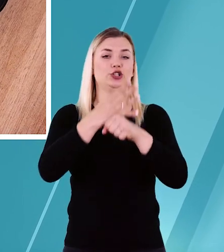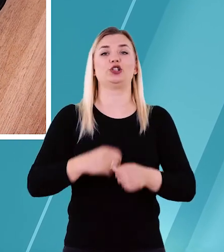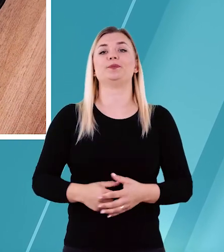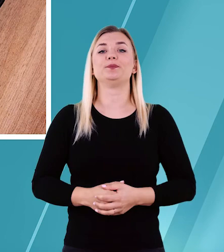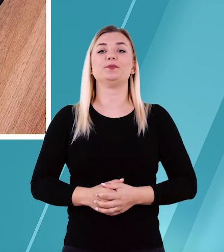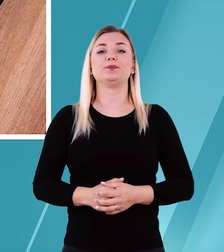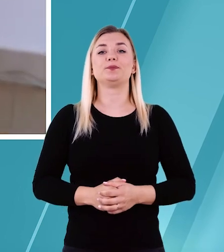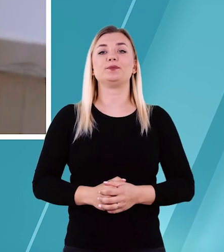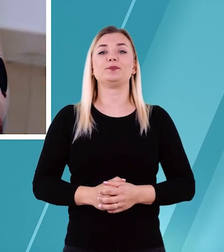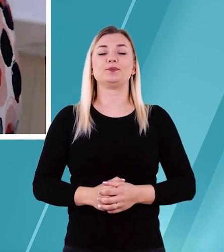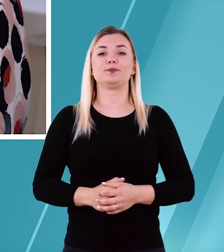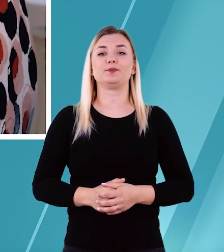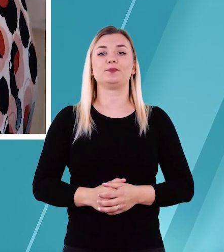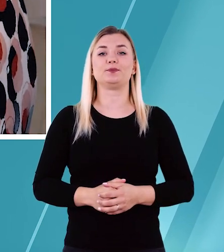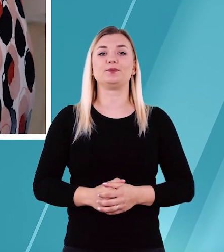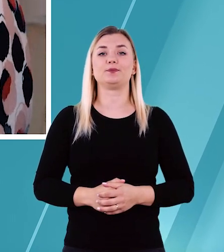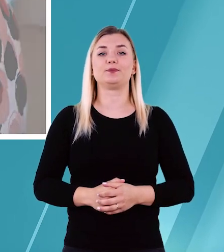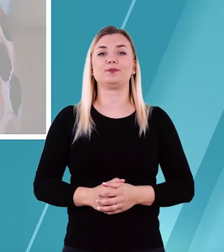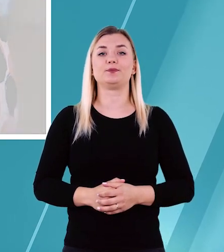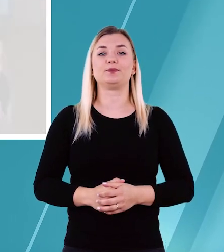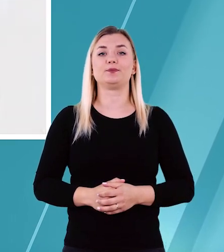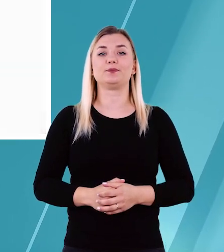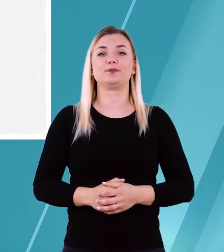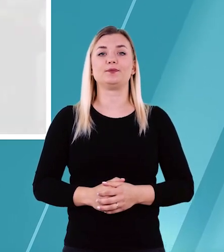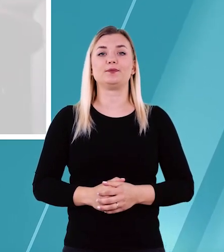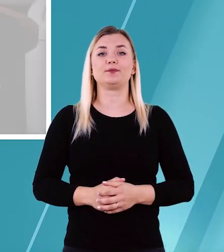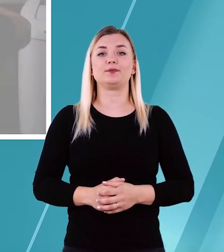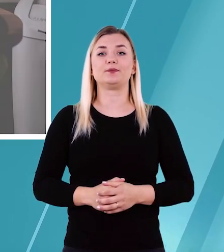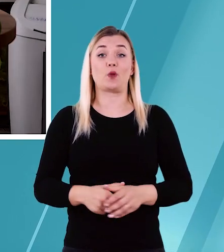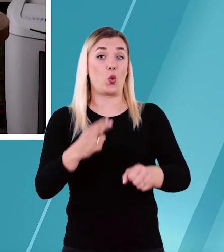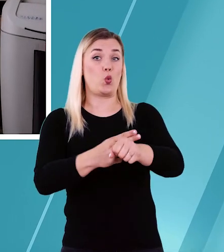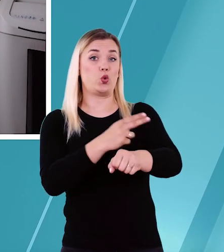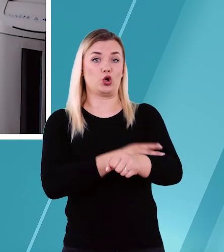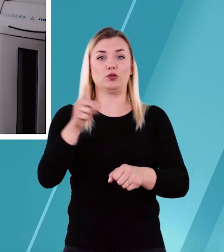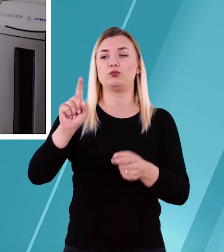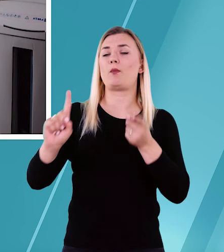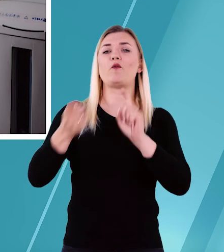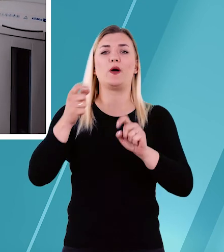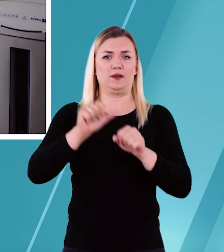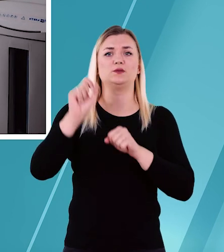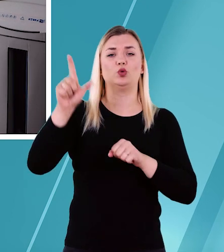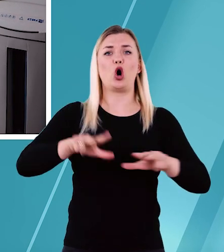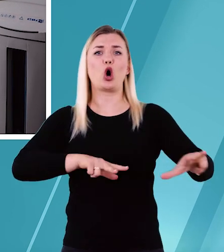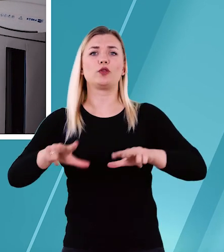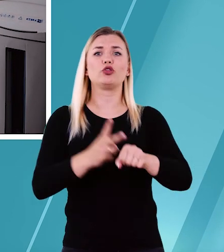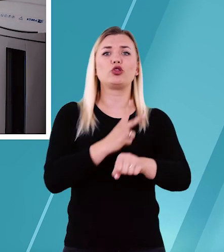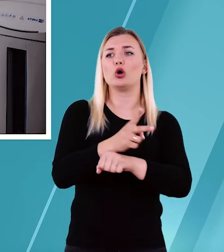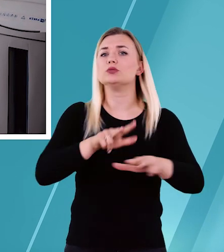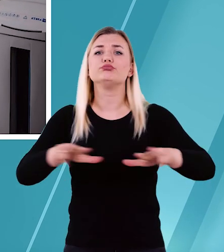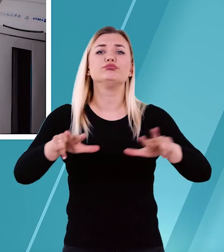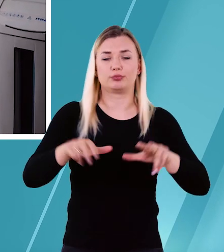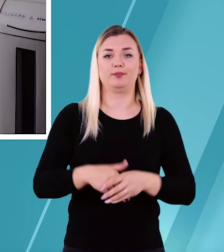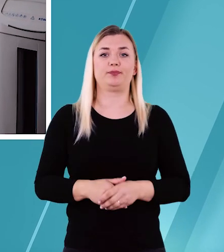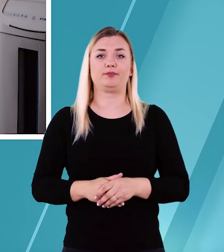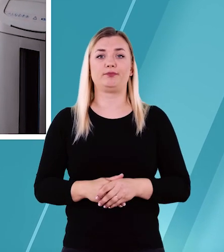13 40. W urzędzie jest powołany koordynator dostępności.